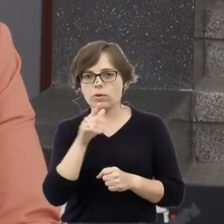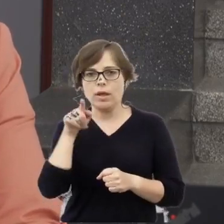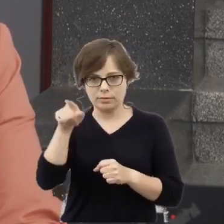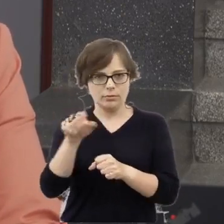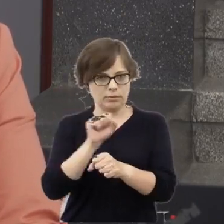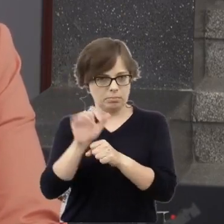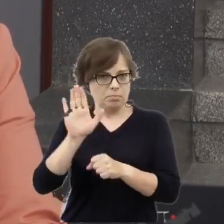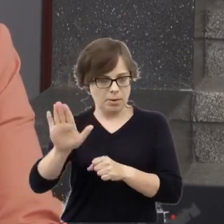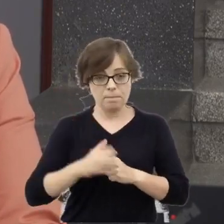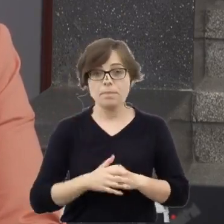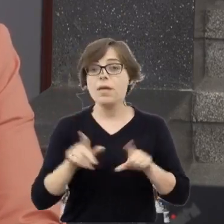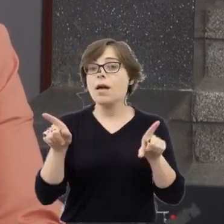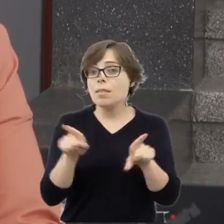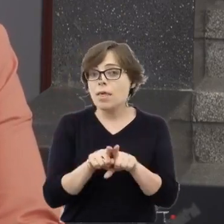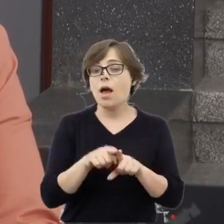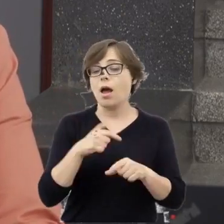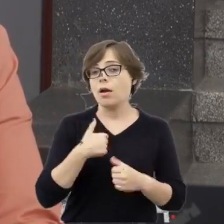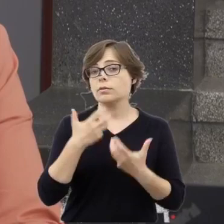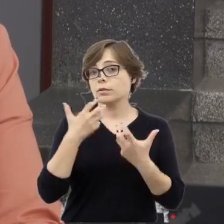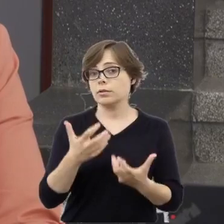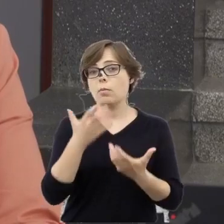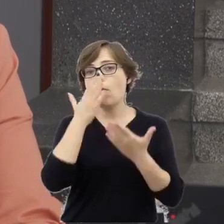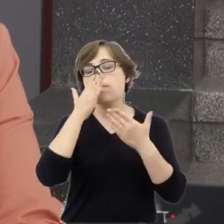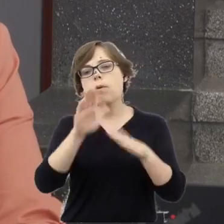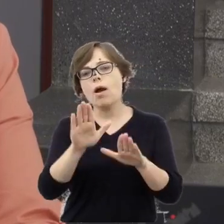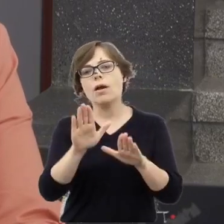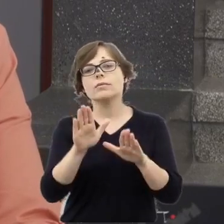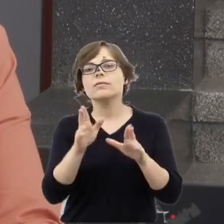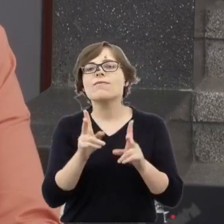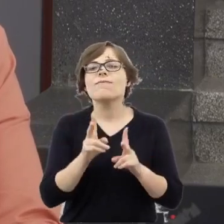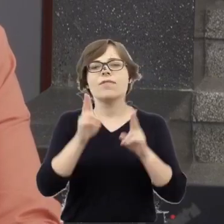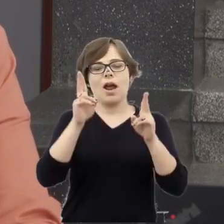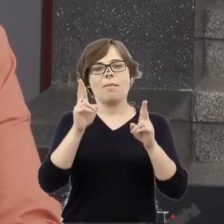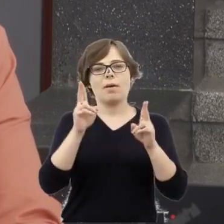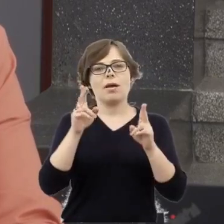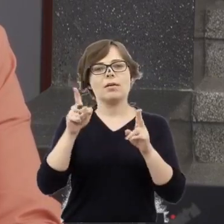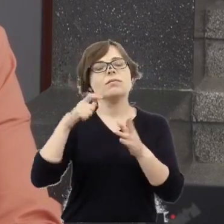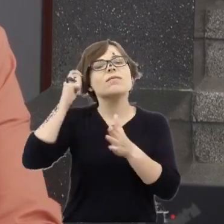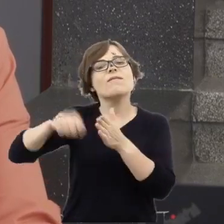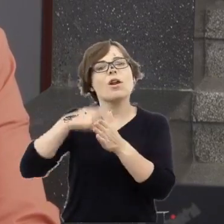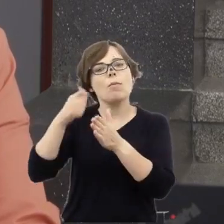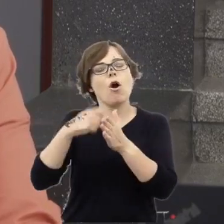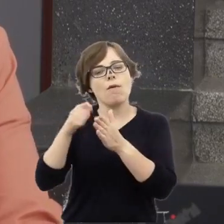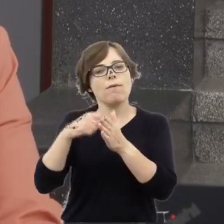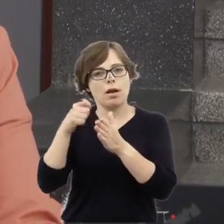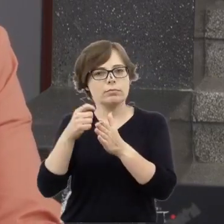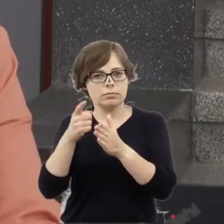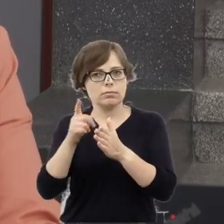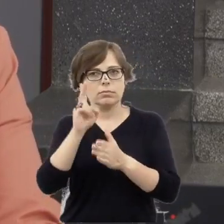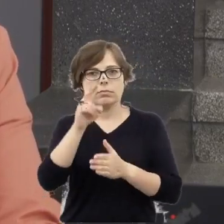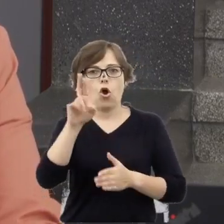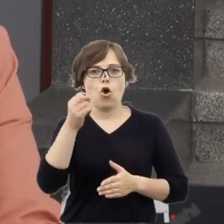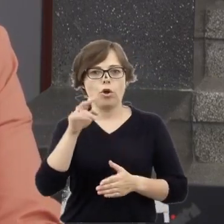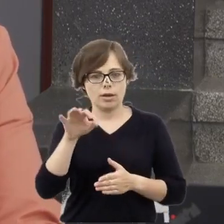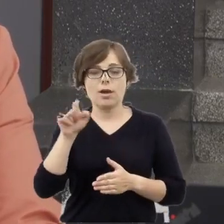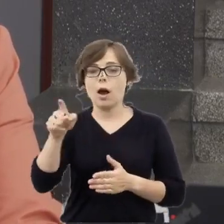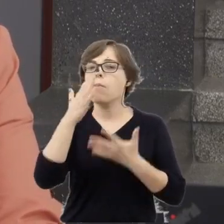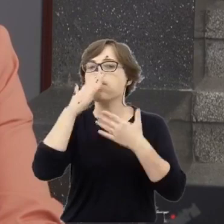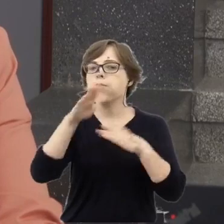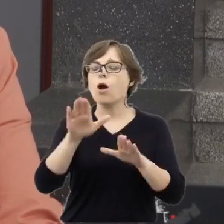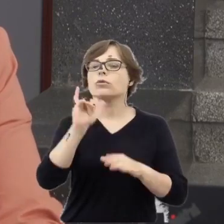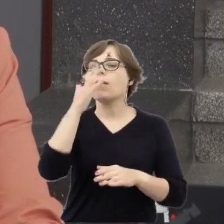Natomiast chcemy jeszcze Państwu pokazać fragment kroniki filmowej pokazujący pogrzeb.